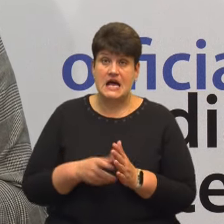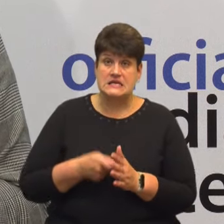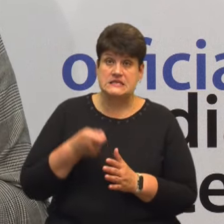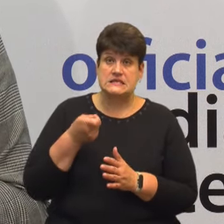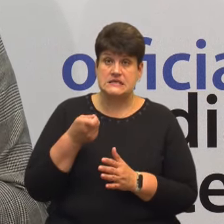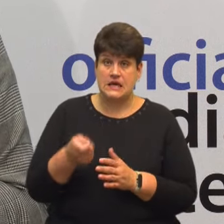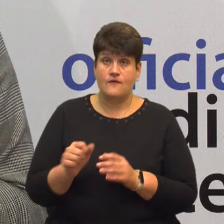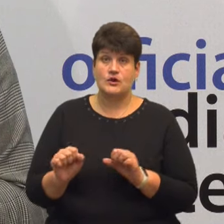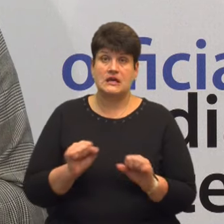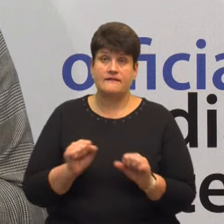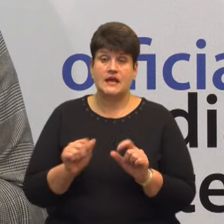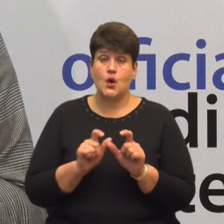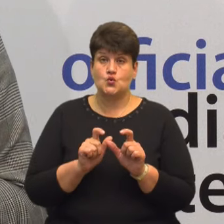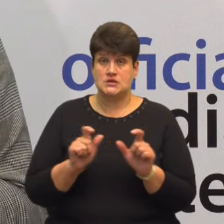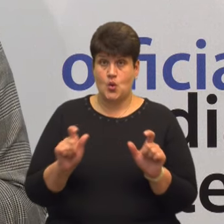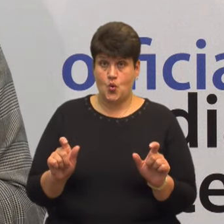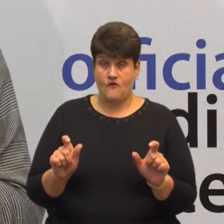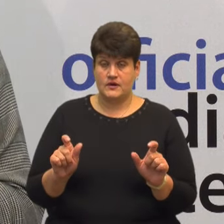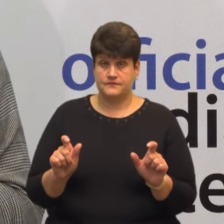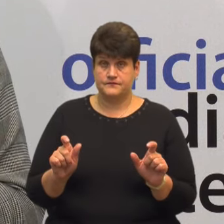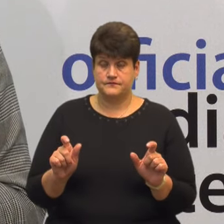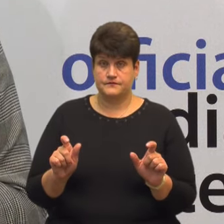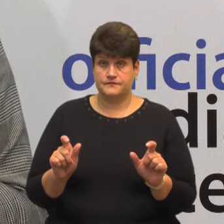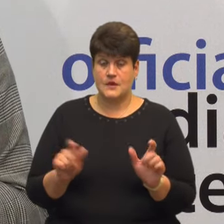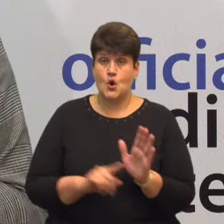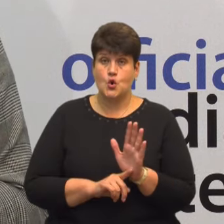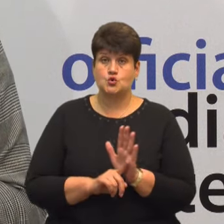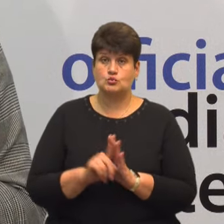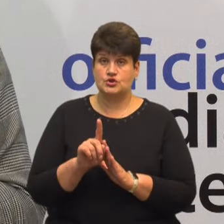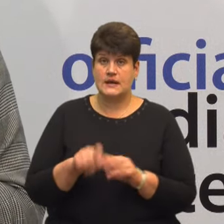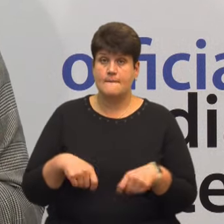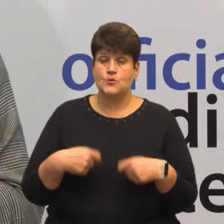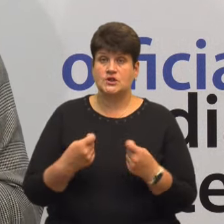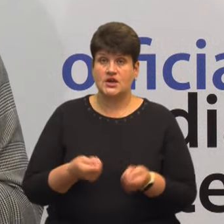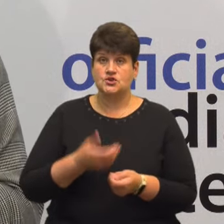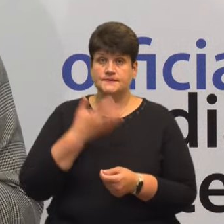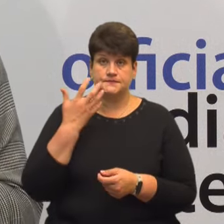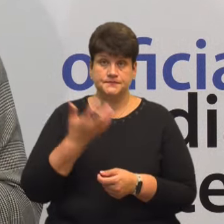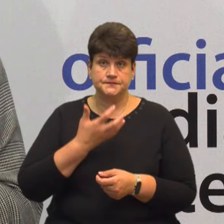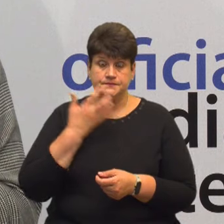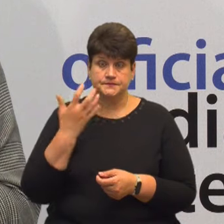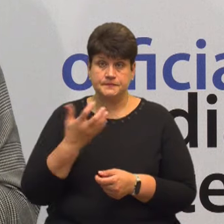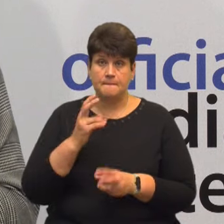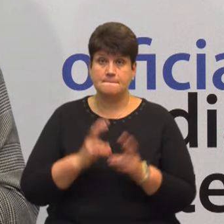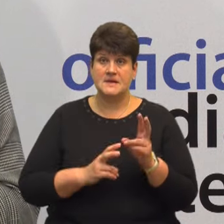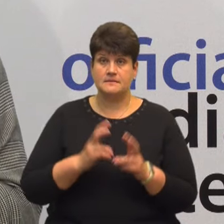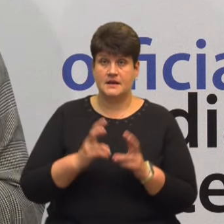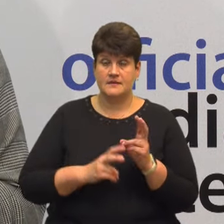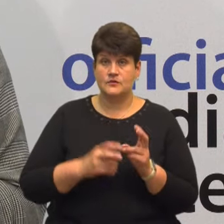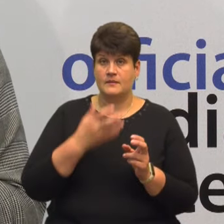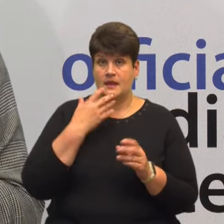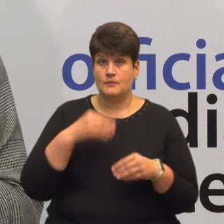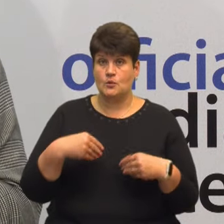керівника установи розпочинається подача теплоносія підприємством теплопостачання.